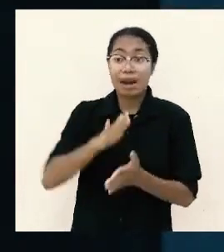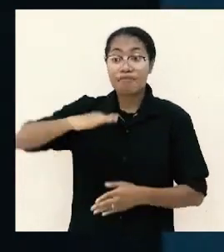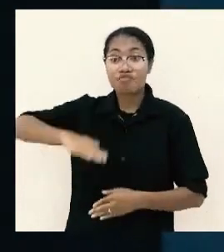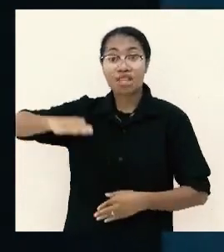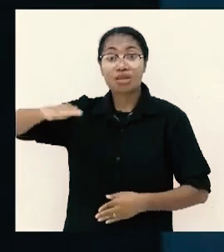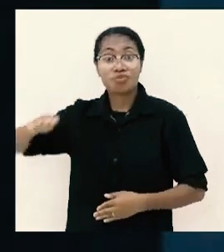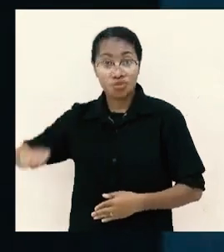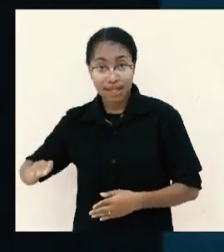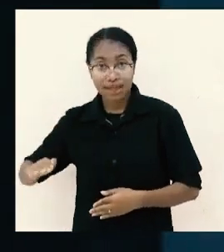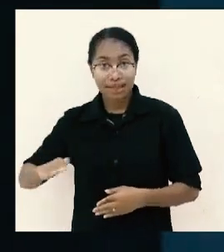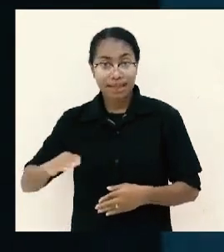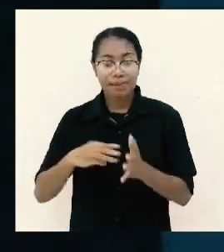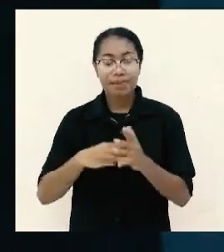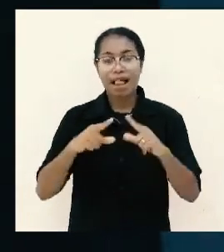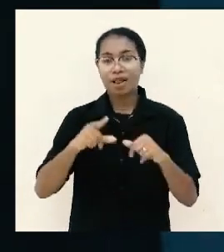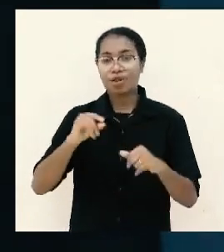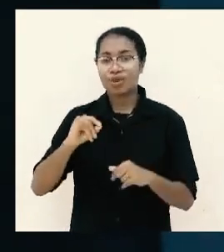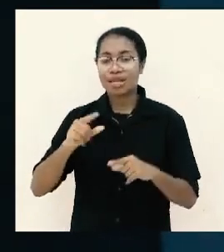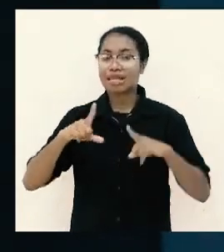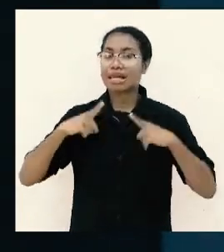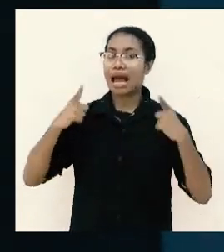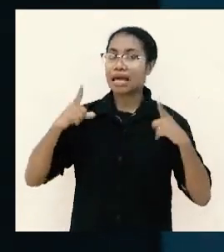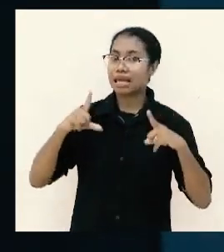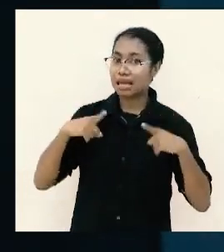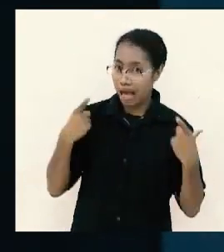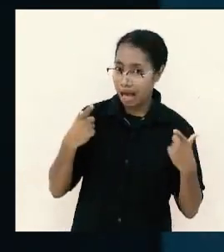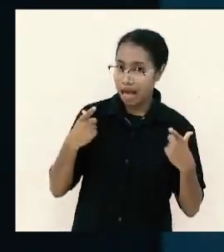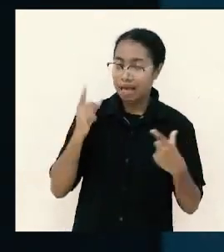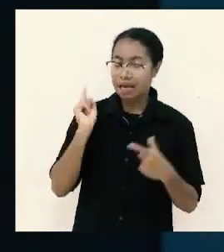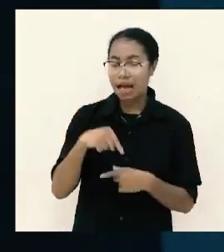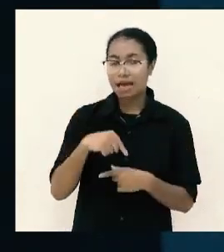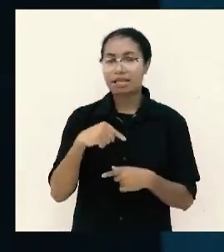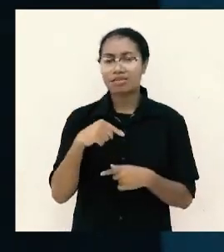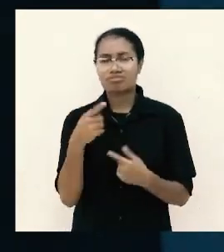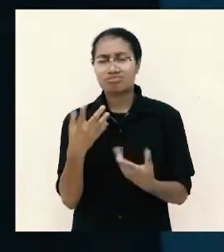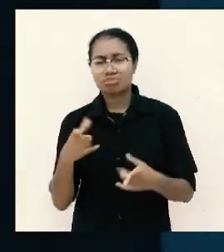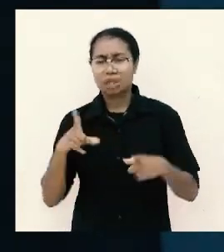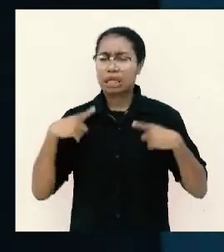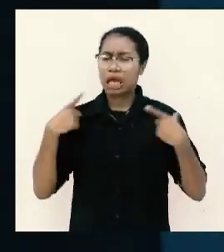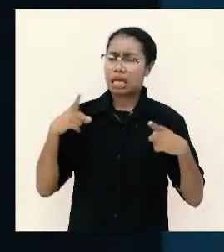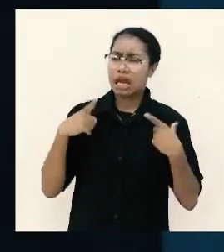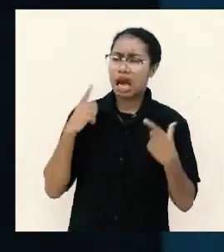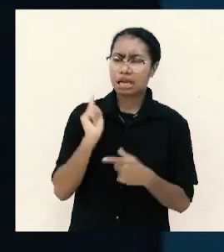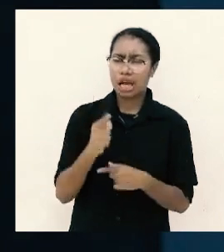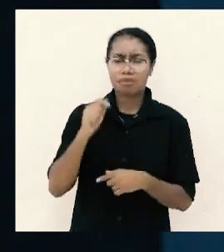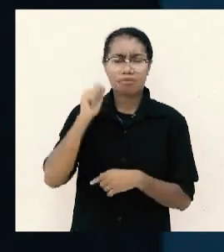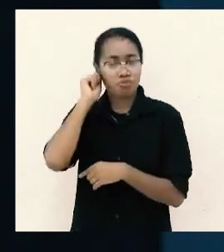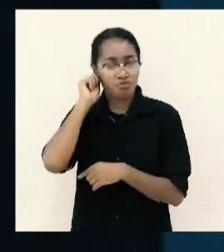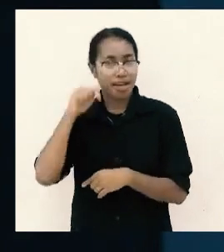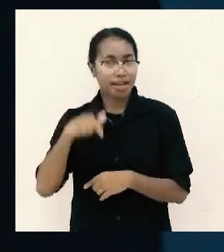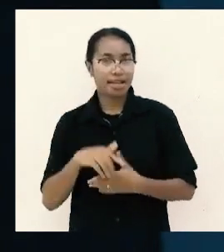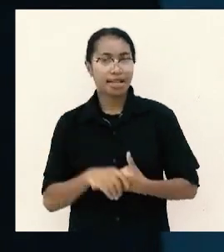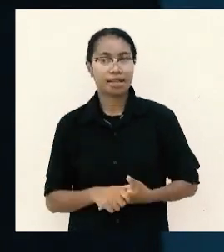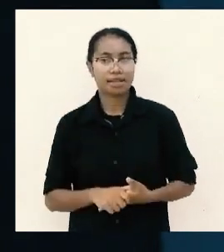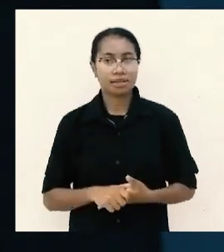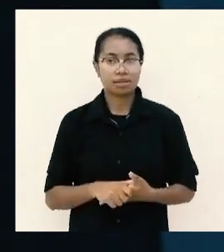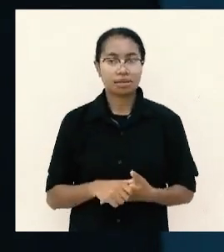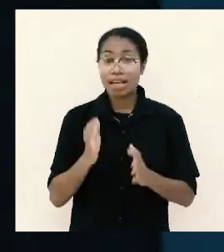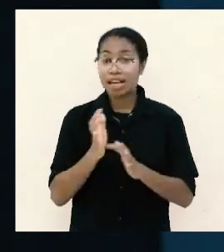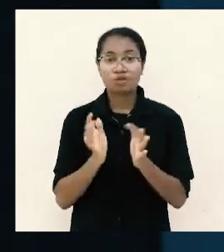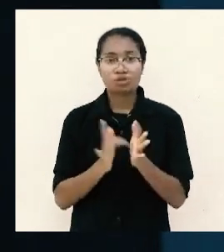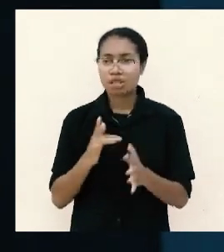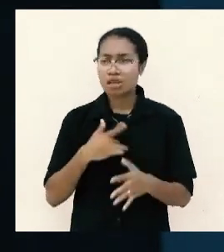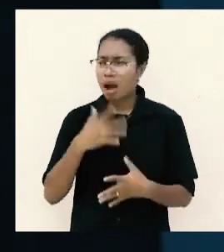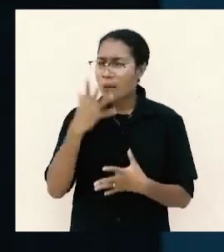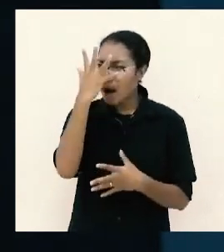melalui kekayaan dari perempuan-perempuan ini Yesus tidak malu untuk hidup